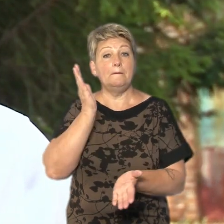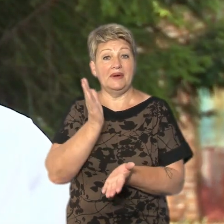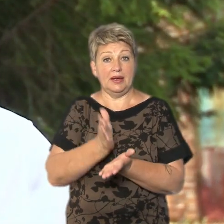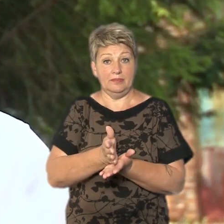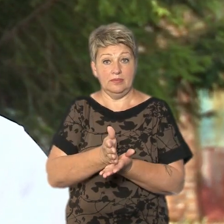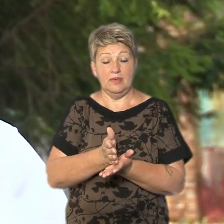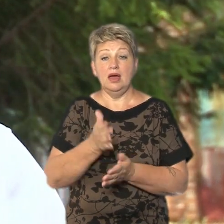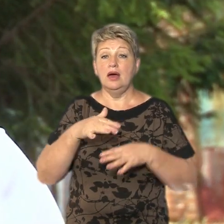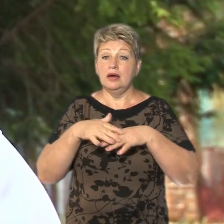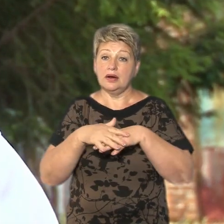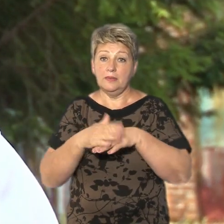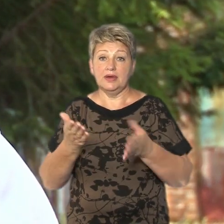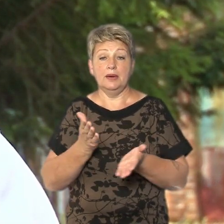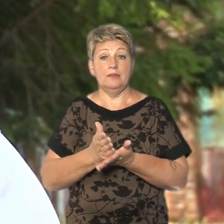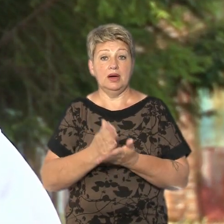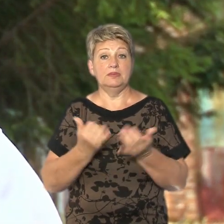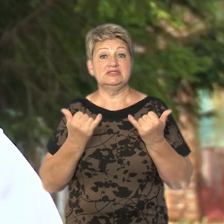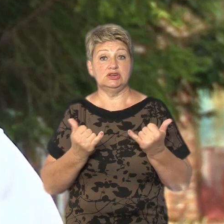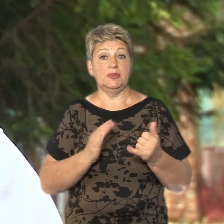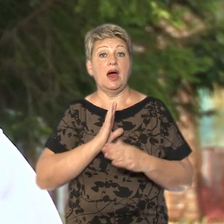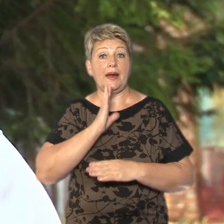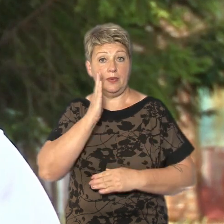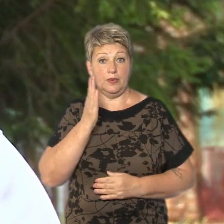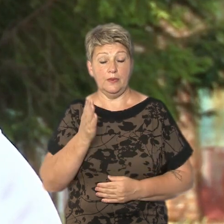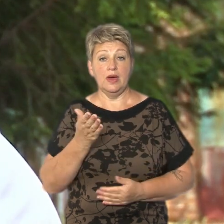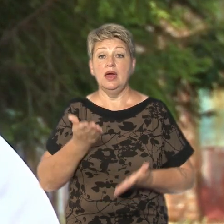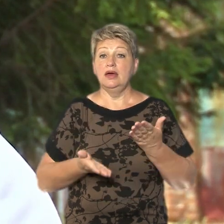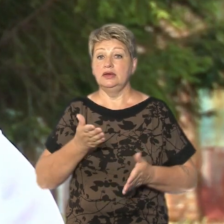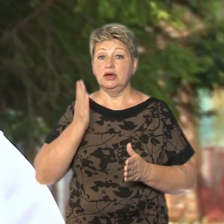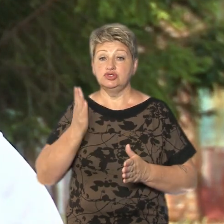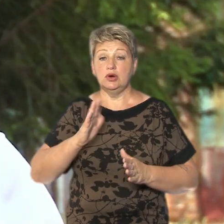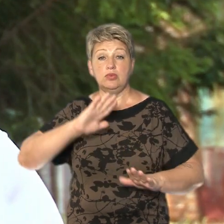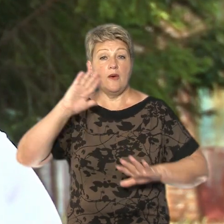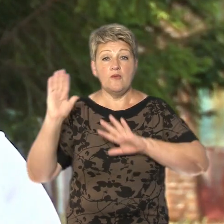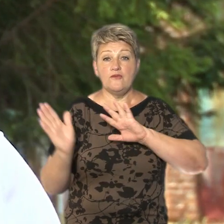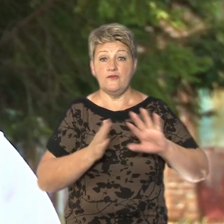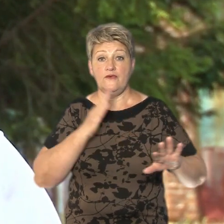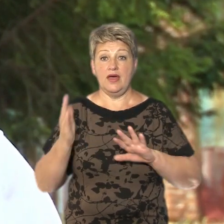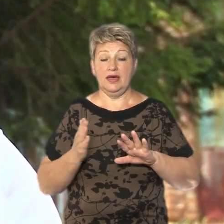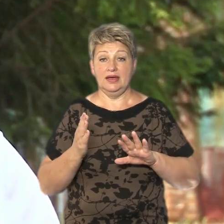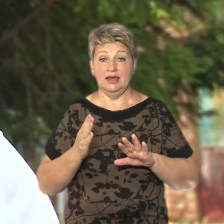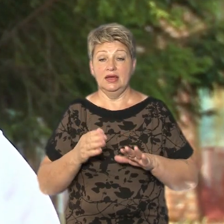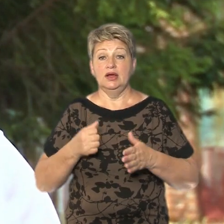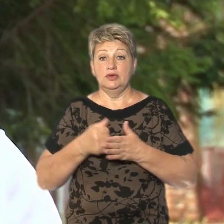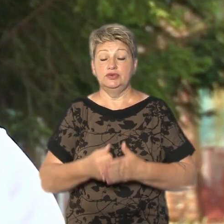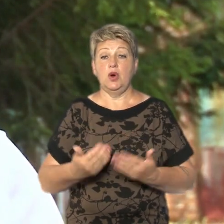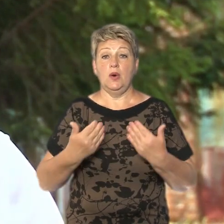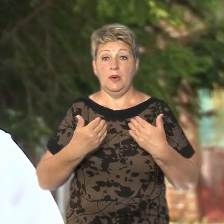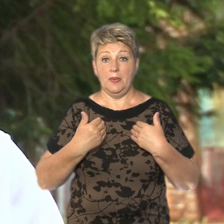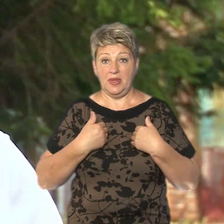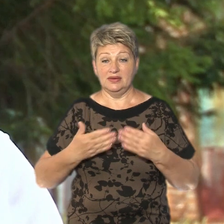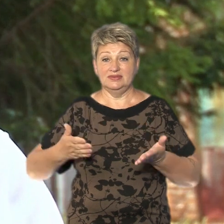Ті розрахунки, які ми маємо сьогодні на ранок, то якщо буде вітер з південної складової, для нас небезпечні саме